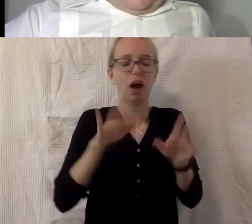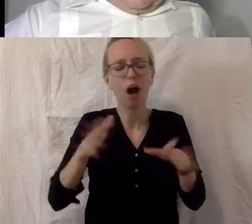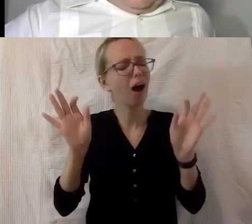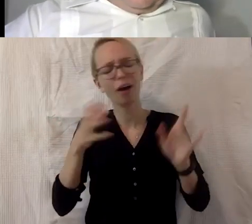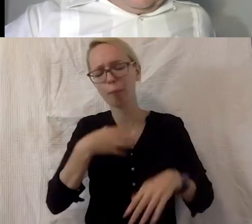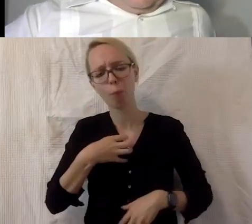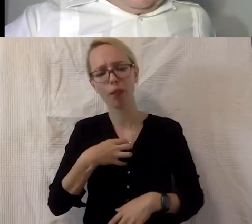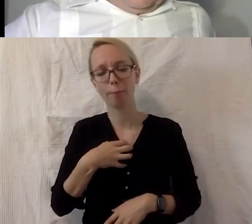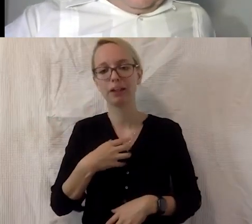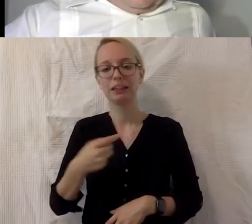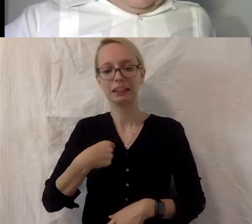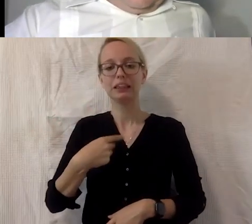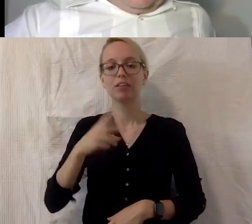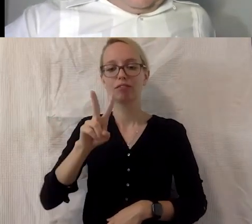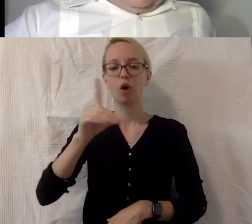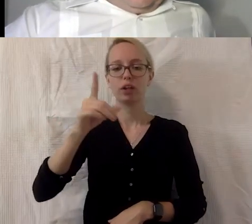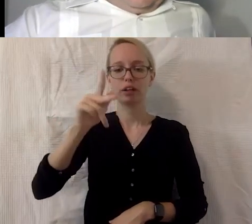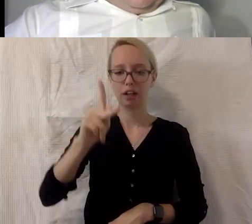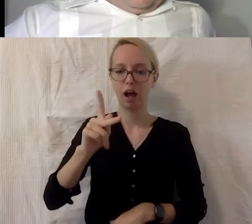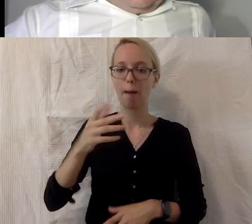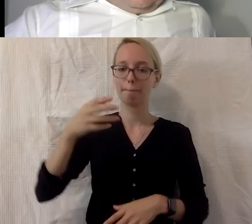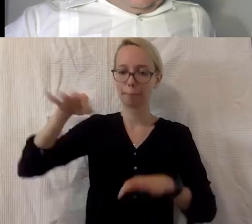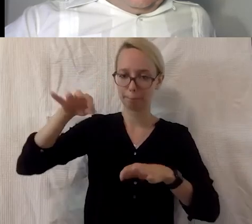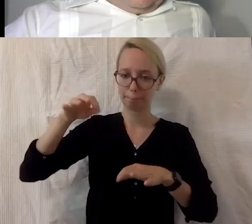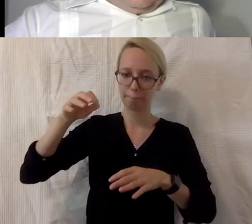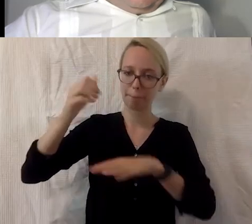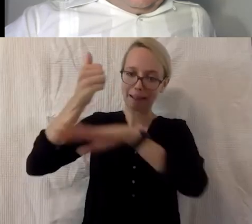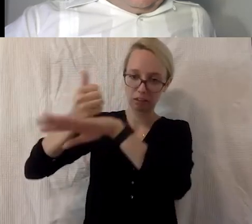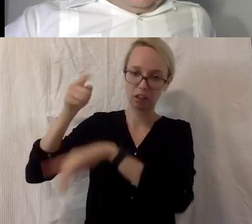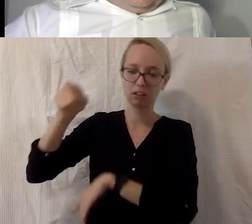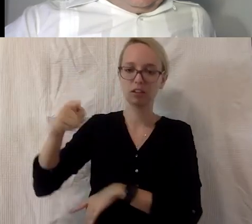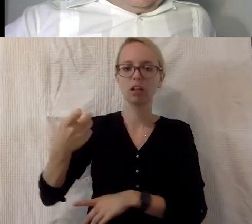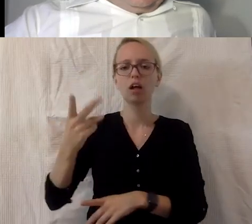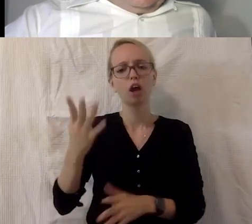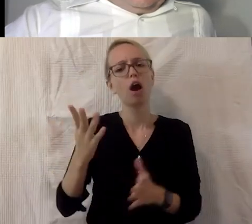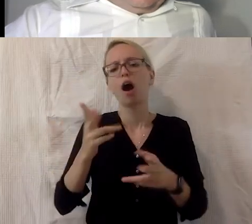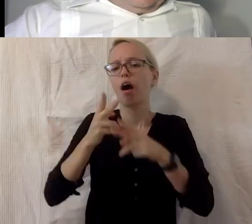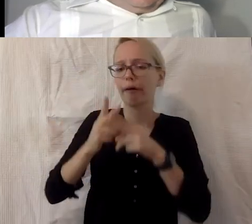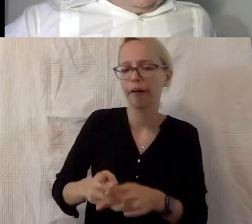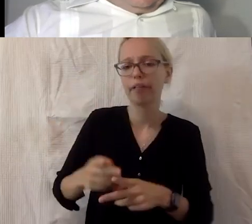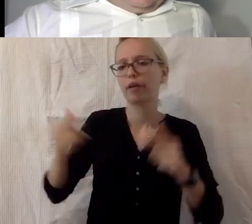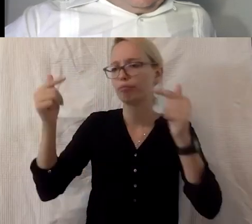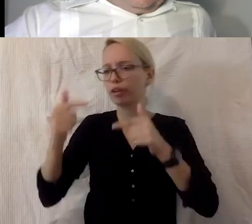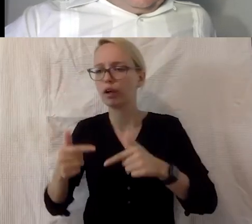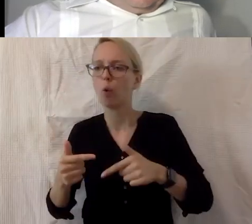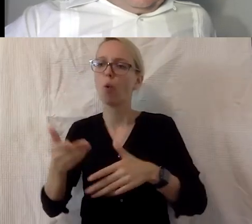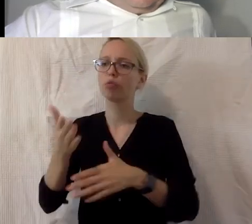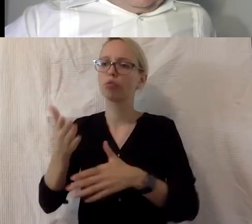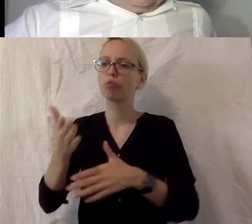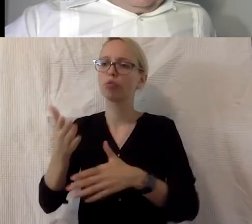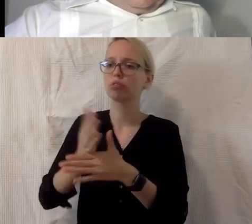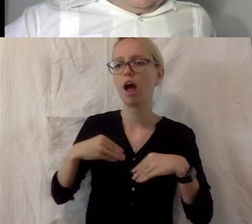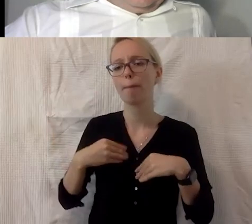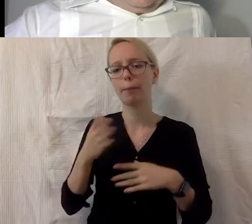ich bin jetzt VdK-Präsidentin, das ist der größte Sozialverband, der sich umrennt, der sich Pflege, Teilhabe von Menschen mit Behinderungen und alle,